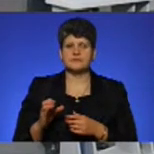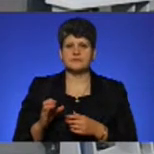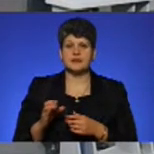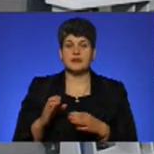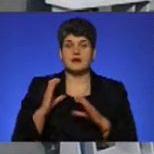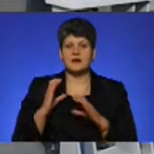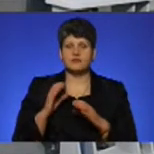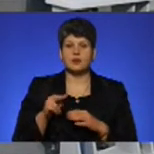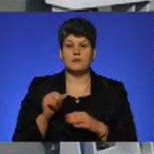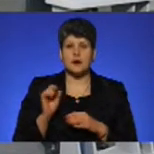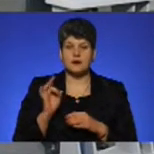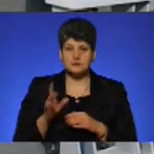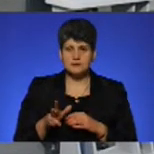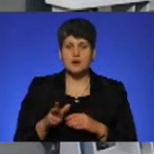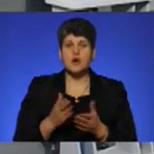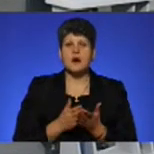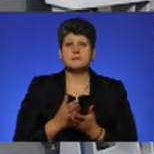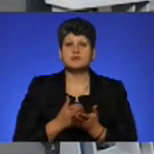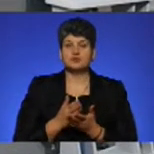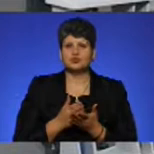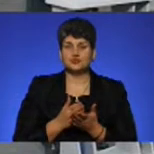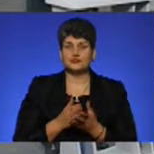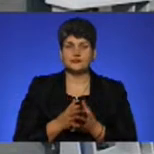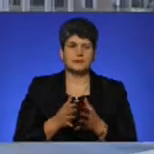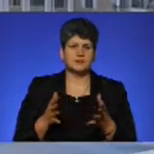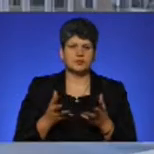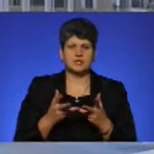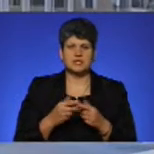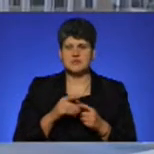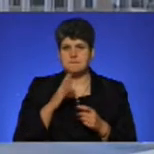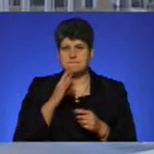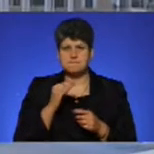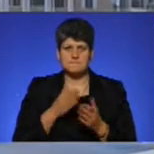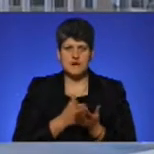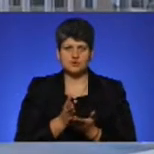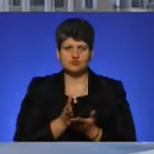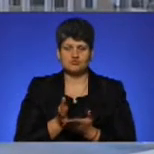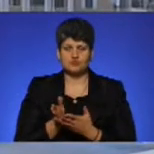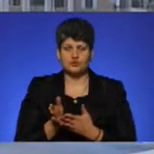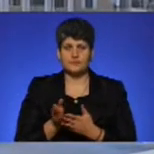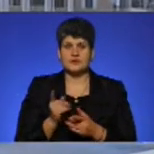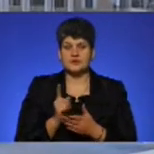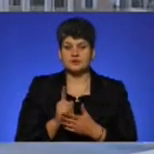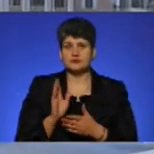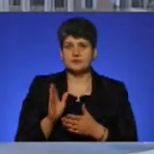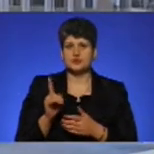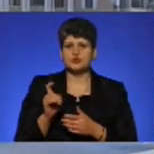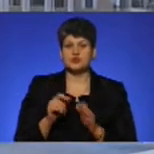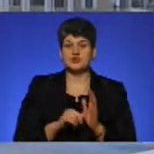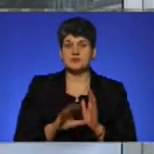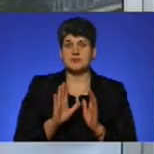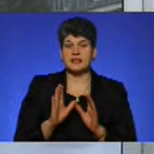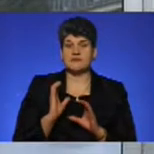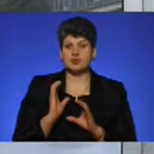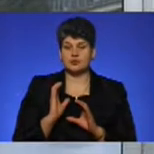«Автопарк», обслуживає достатньо большое количество маршрутов, і на линию должно выходить 165 автобусів.